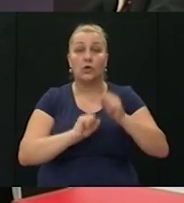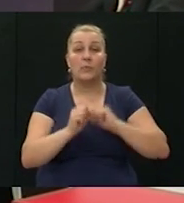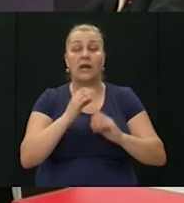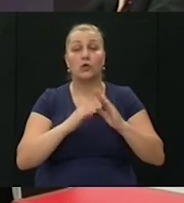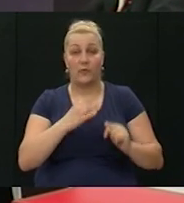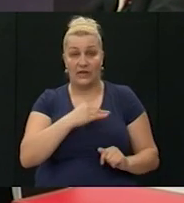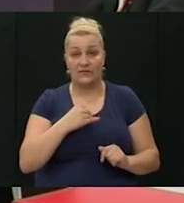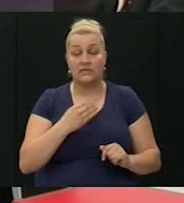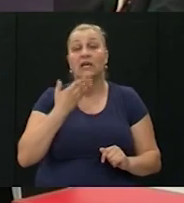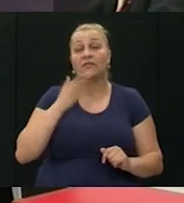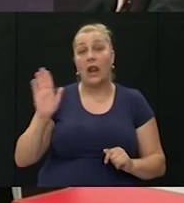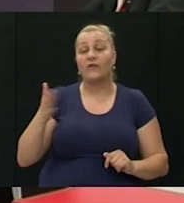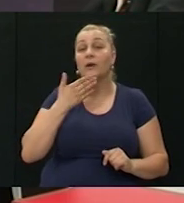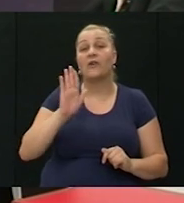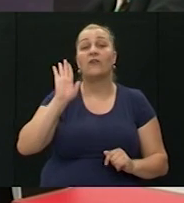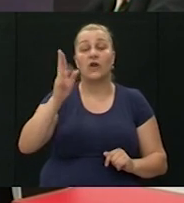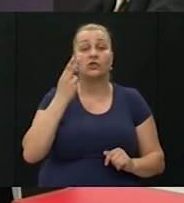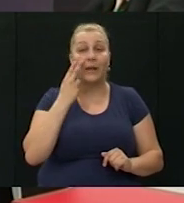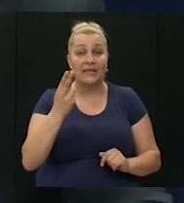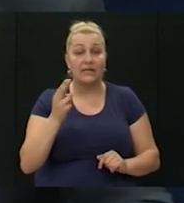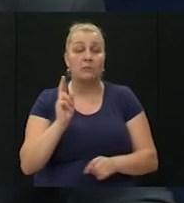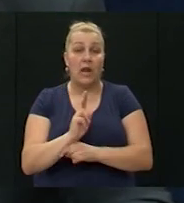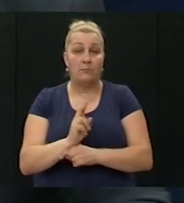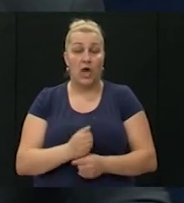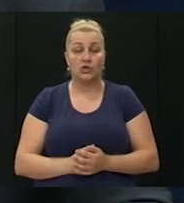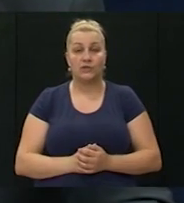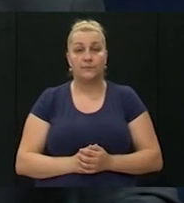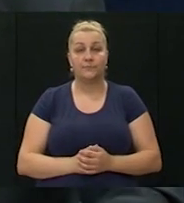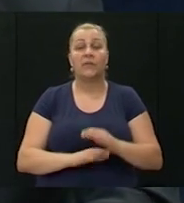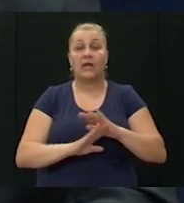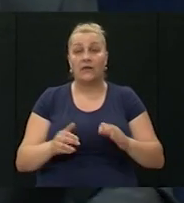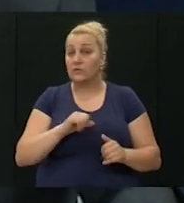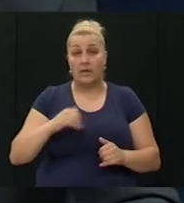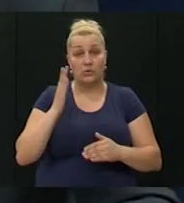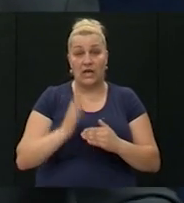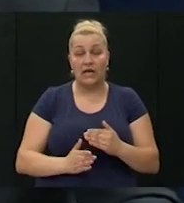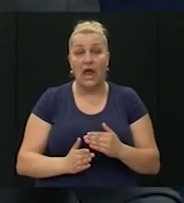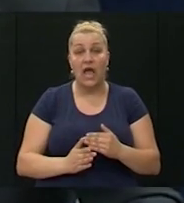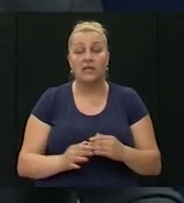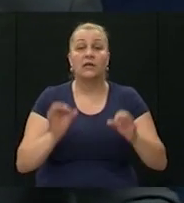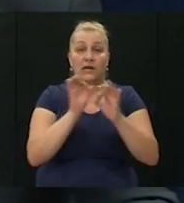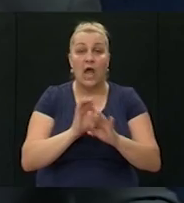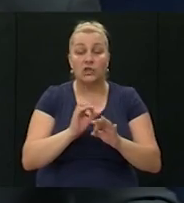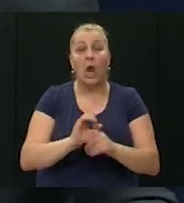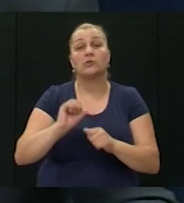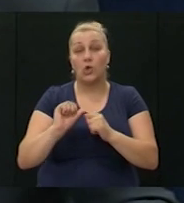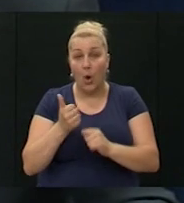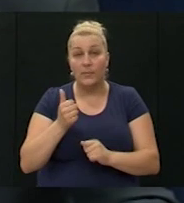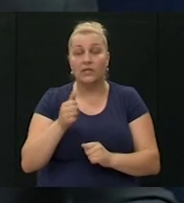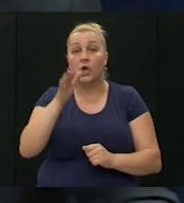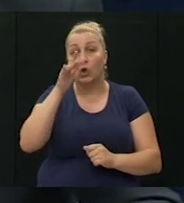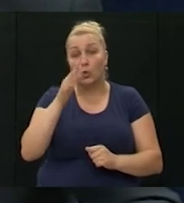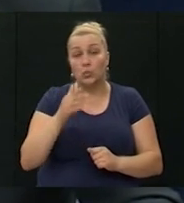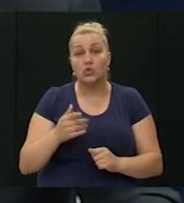obrane domovine Hrvatske hvala vama i hvala vašim dodateljima na pažnju evo samo za kraj je nažalost opet